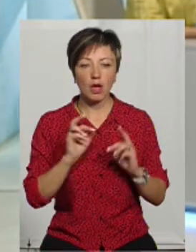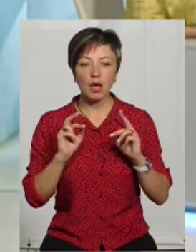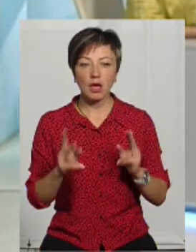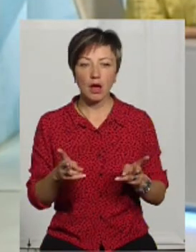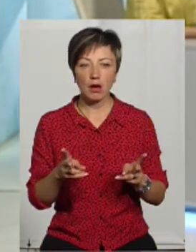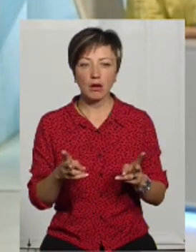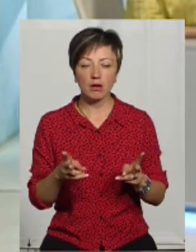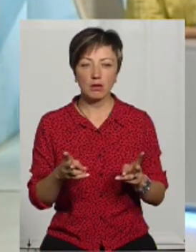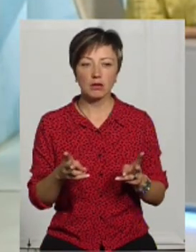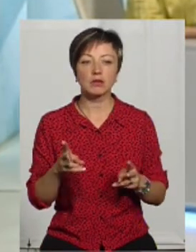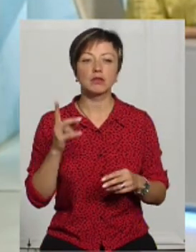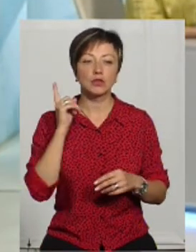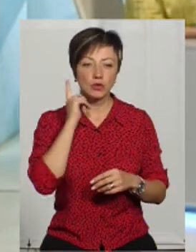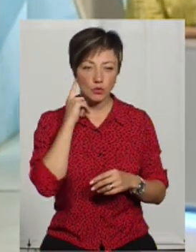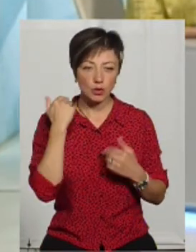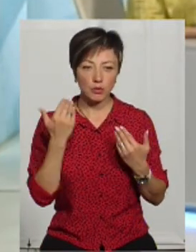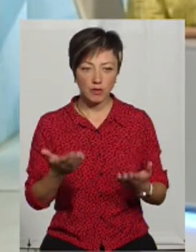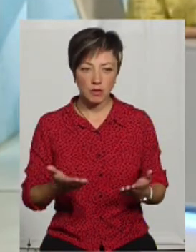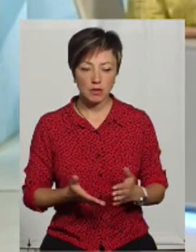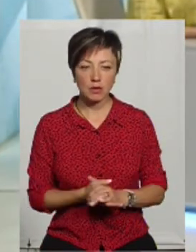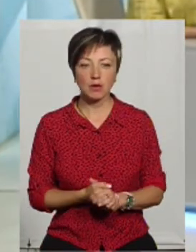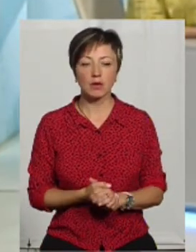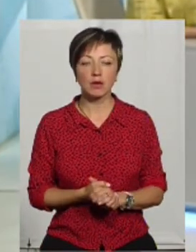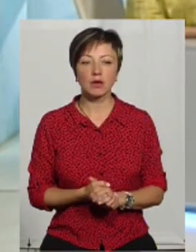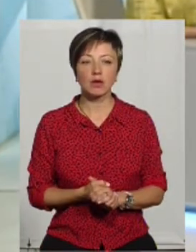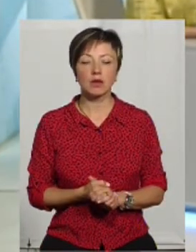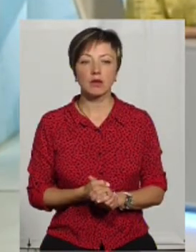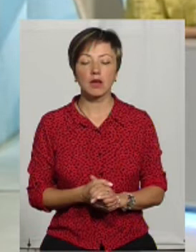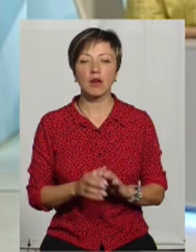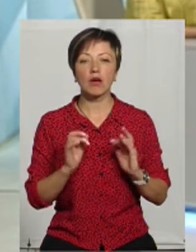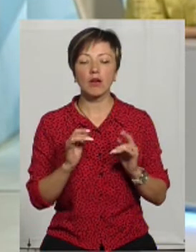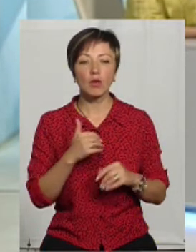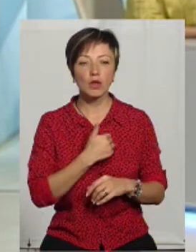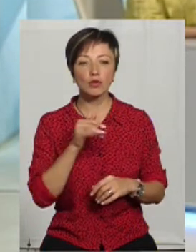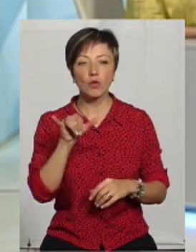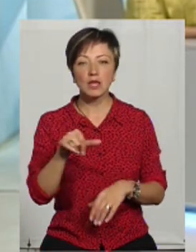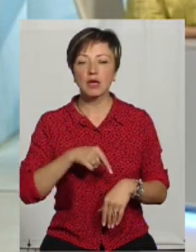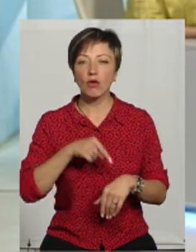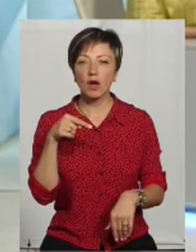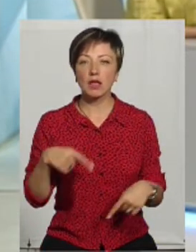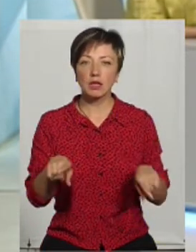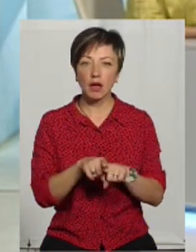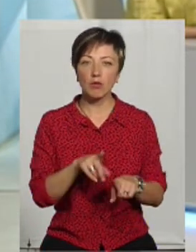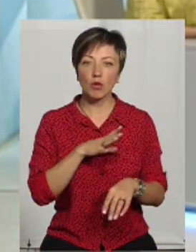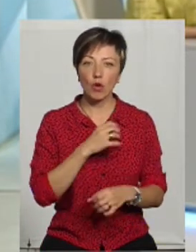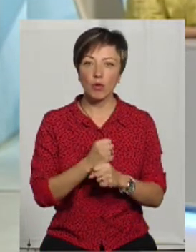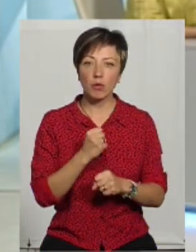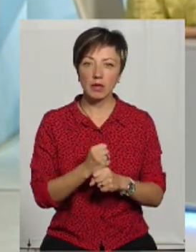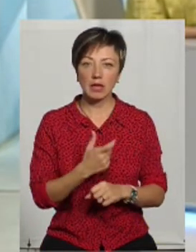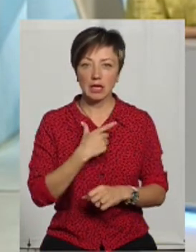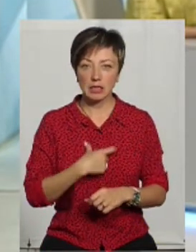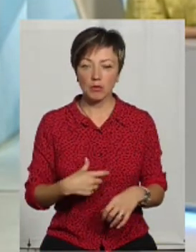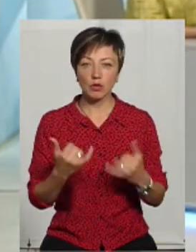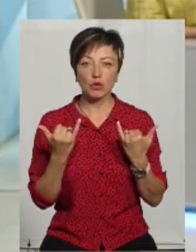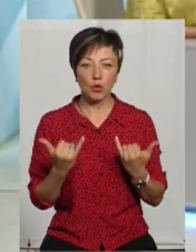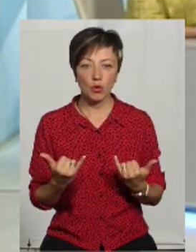як у вас... Ми вас чуємо. Я хочу, щоб у вас реагування було таке, як ви це робили би для себе.